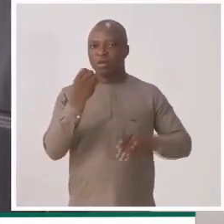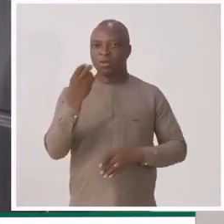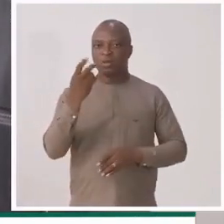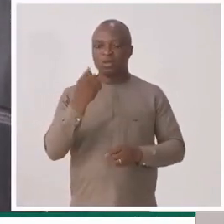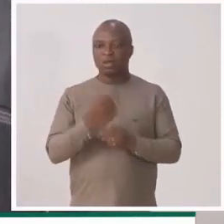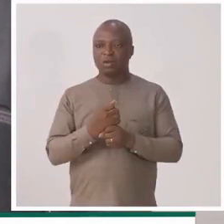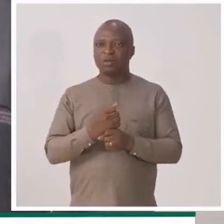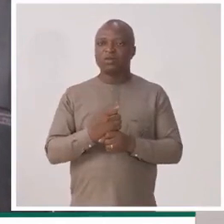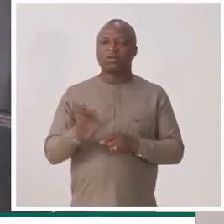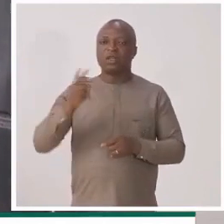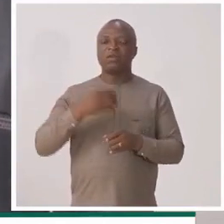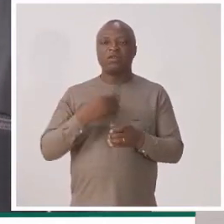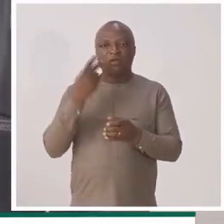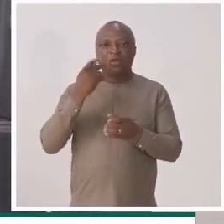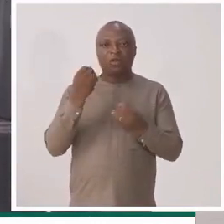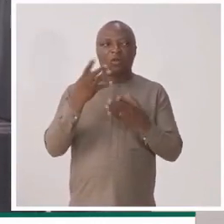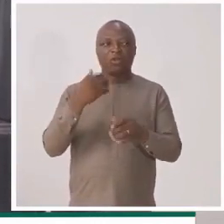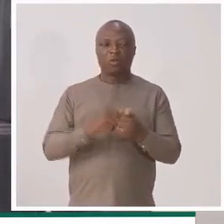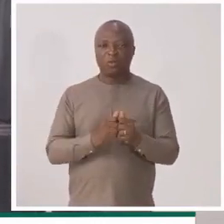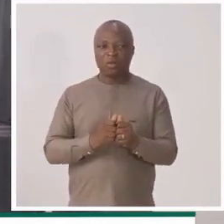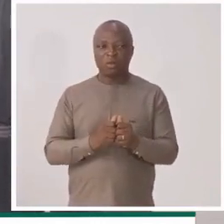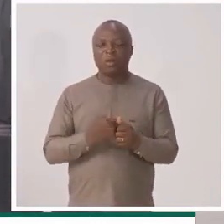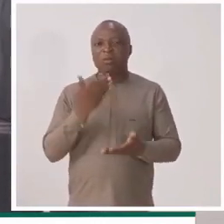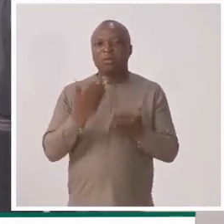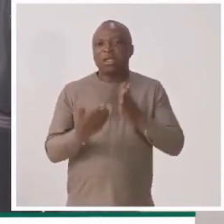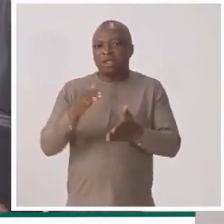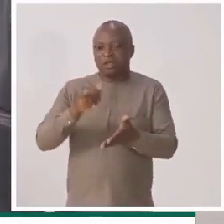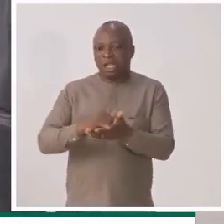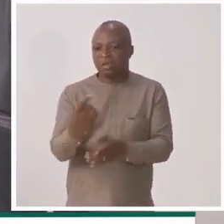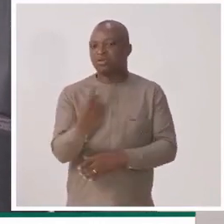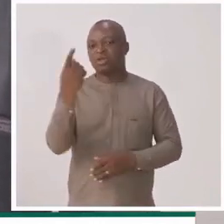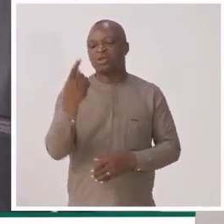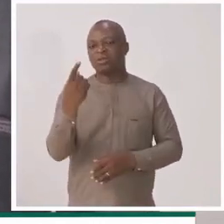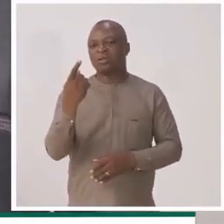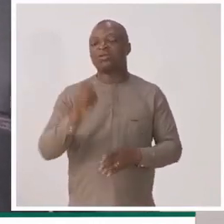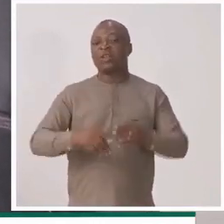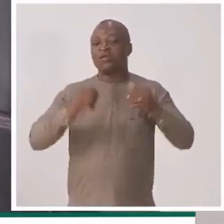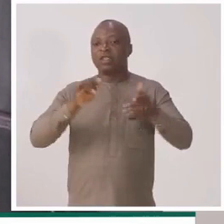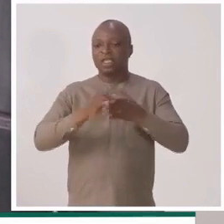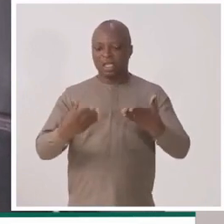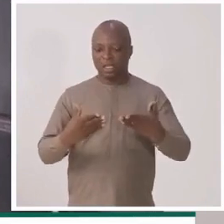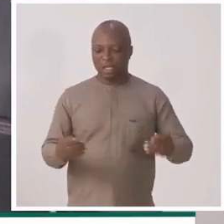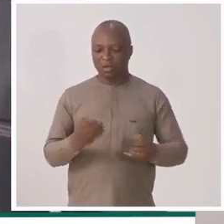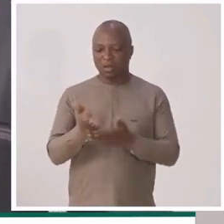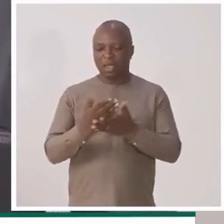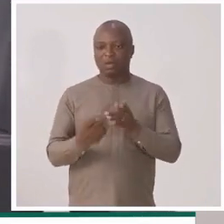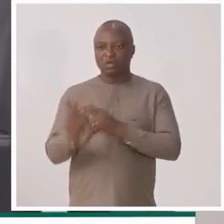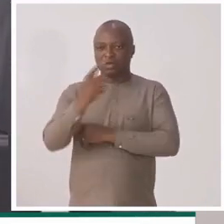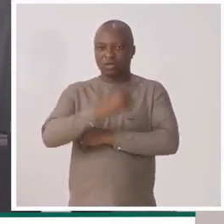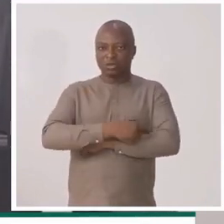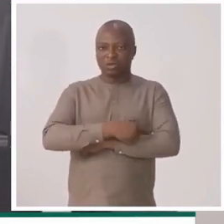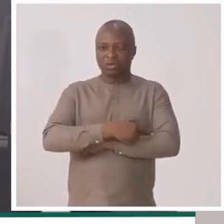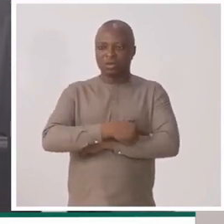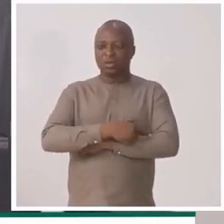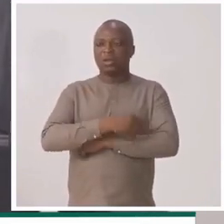Vous avez enregistré combien de dysfonctionnements ? Peut-être celui-là. Et rapidement, ça a été réglé au bout de quelques